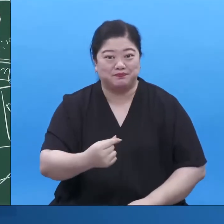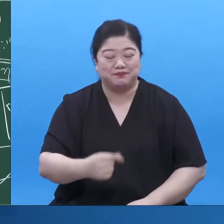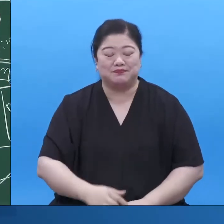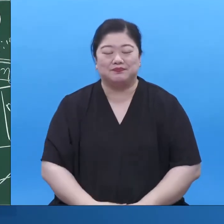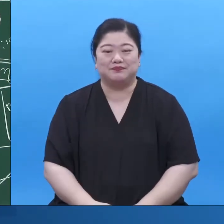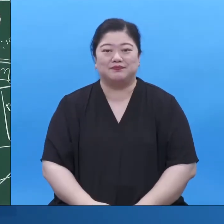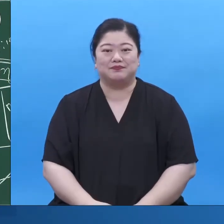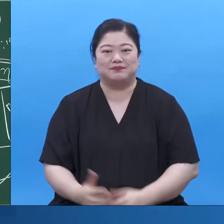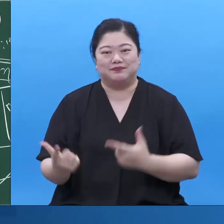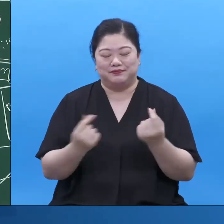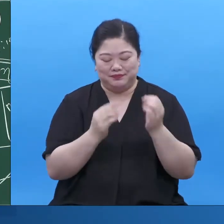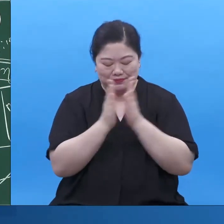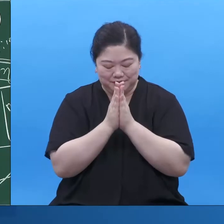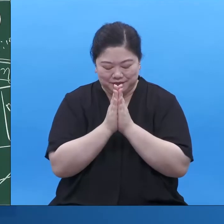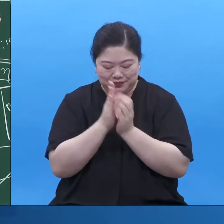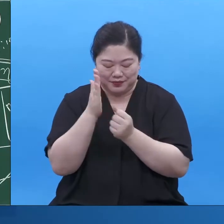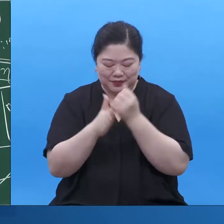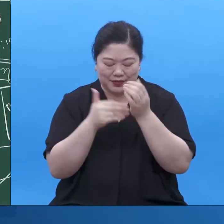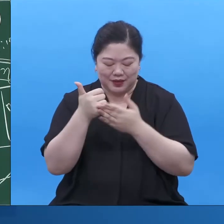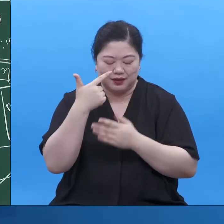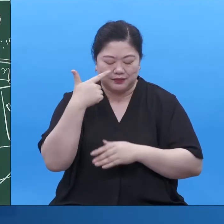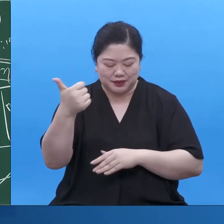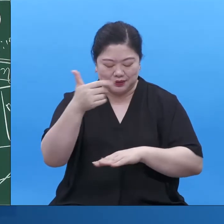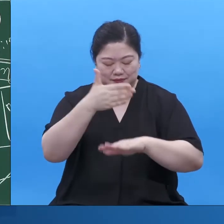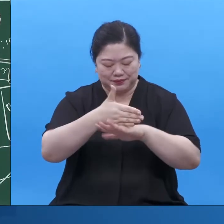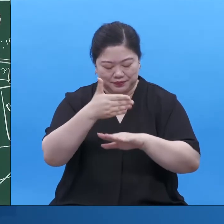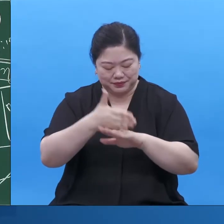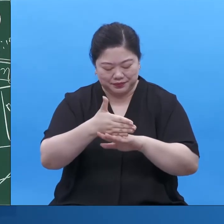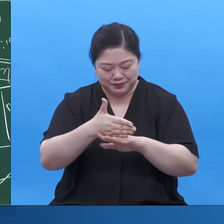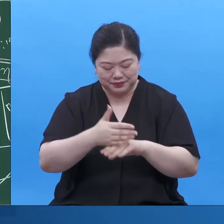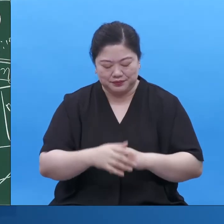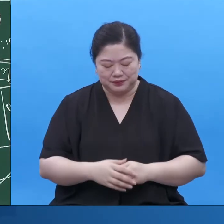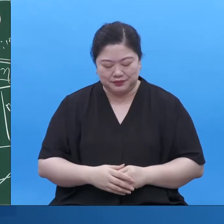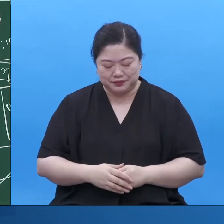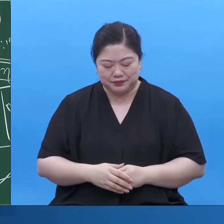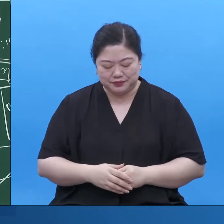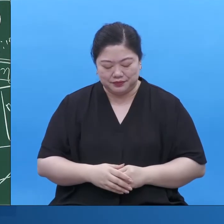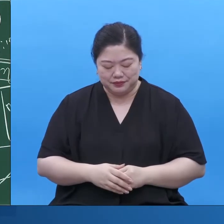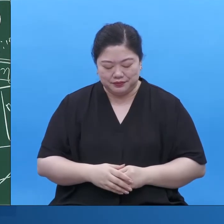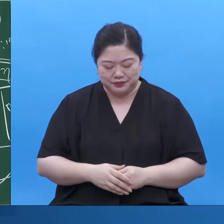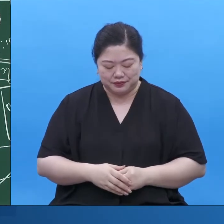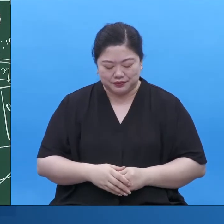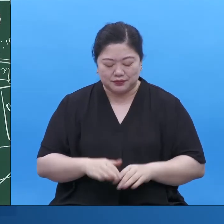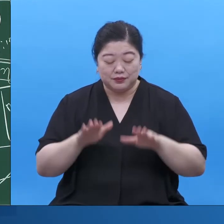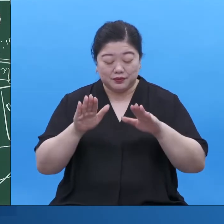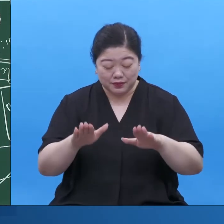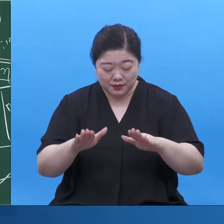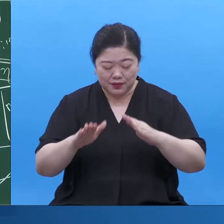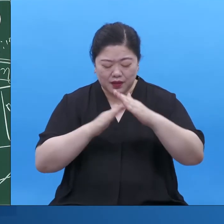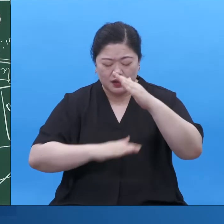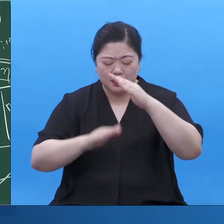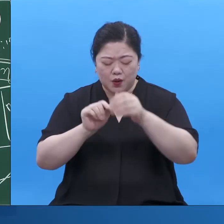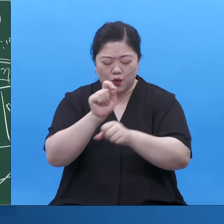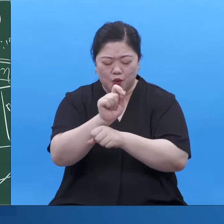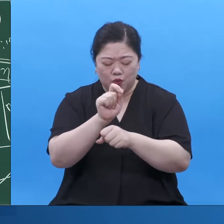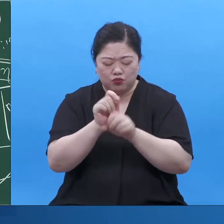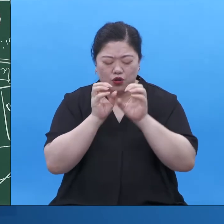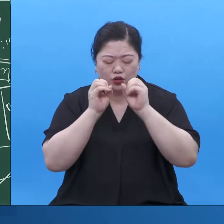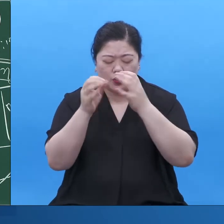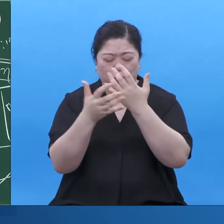기도하겠습니다 하나님 감사드립니다 오늘 공무원 선교대회로